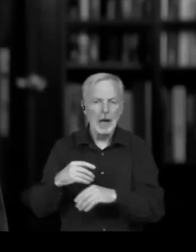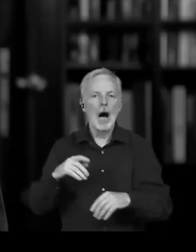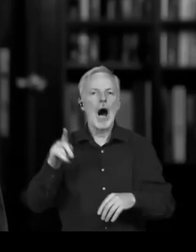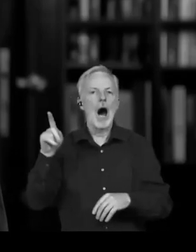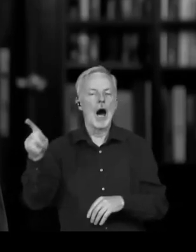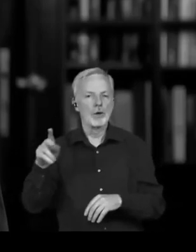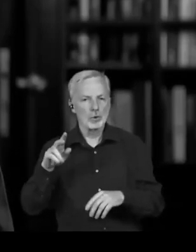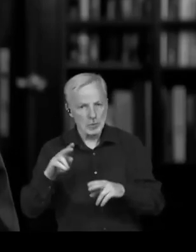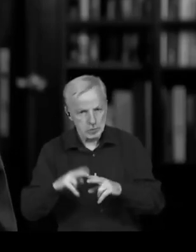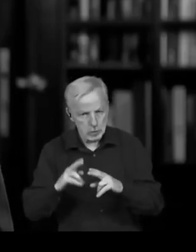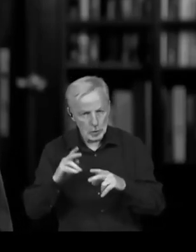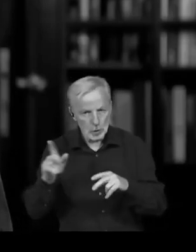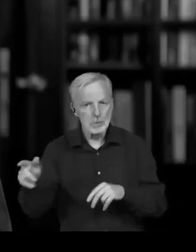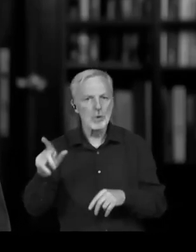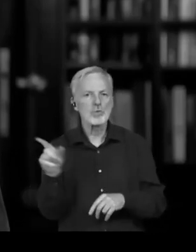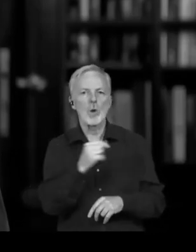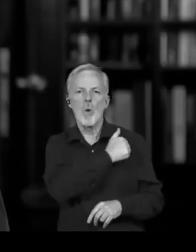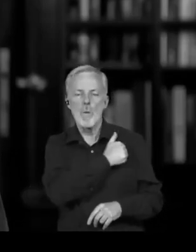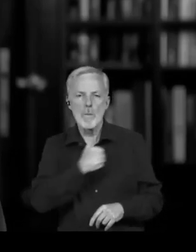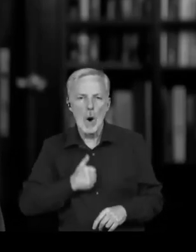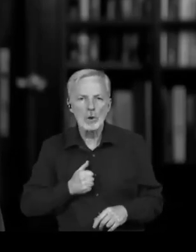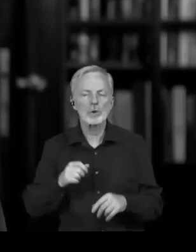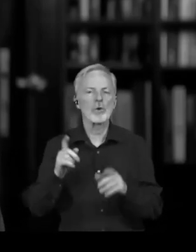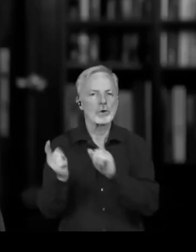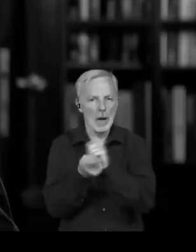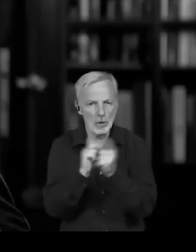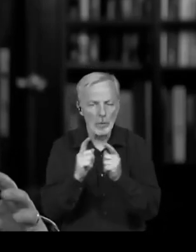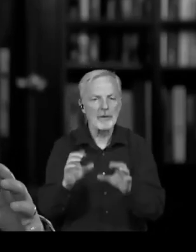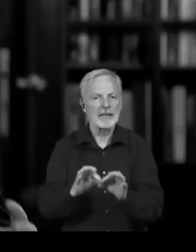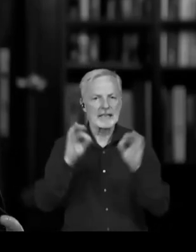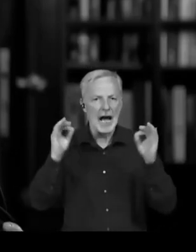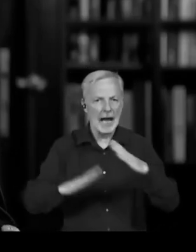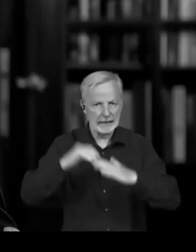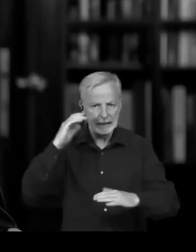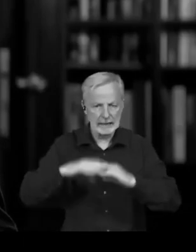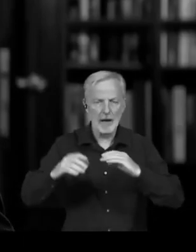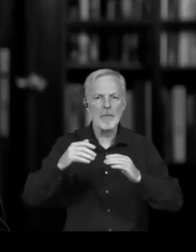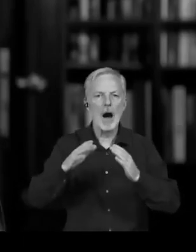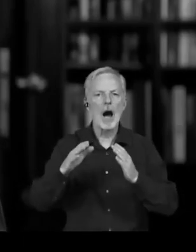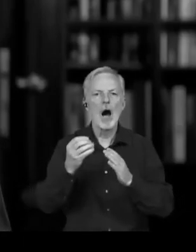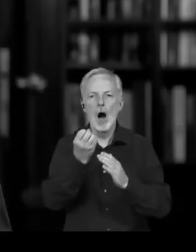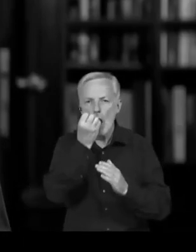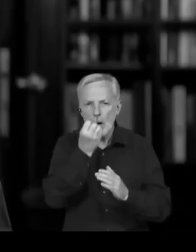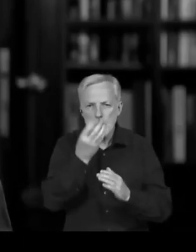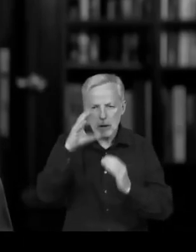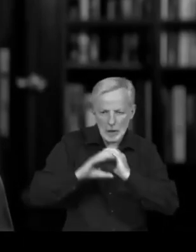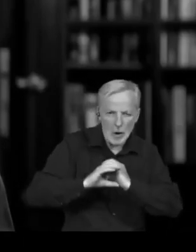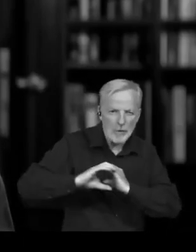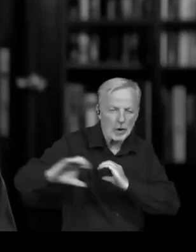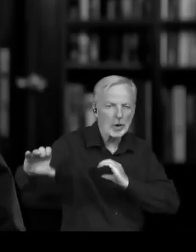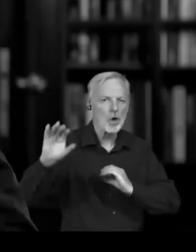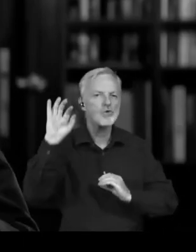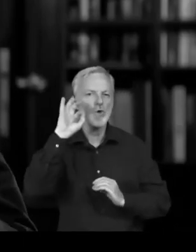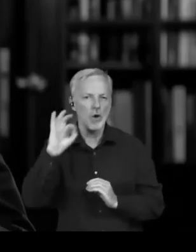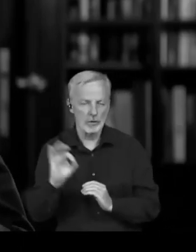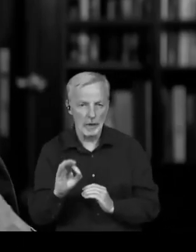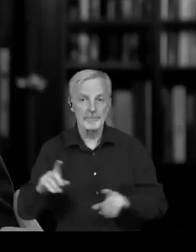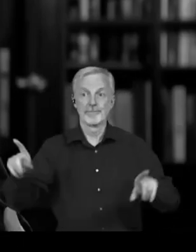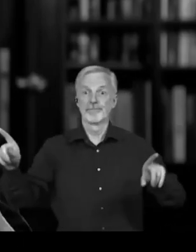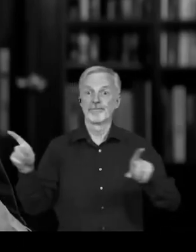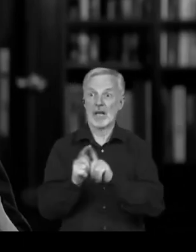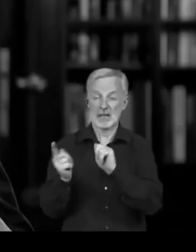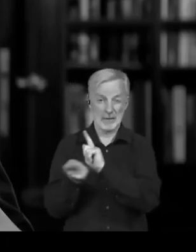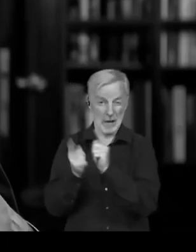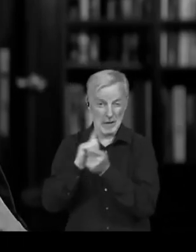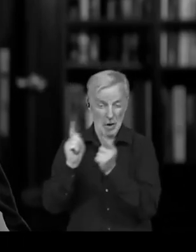protože chci tady to svoje vyjádření vyjádřit opravdu, ale opravdu s velikou upřímností, bez nějakého většího editu a podobně.